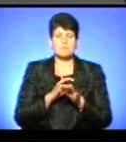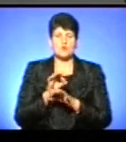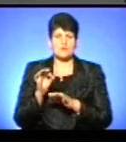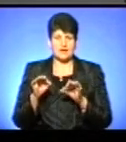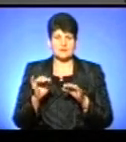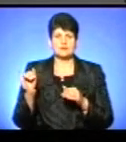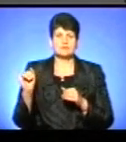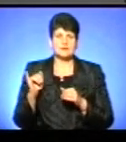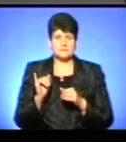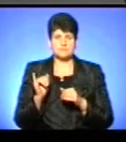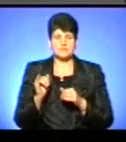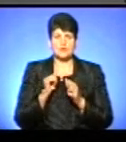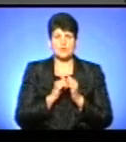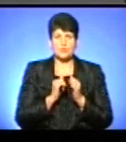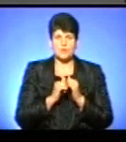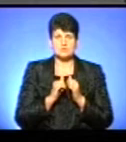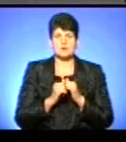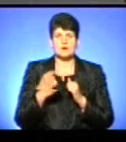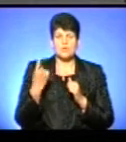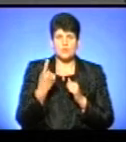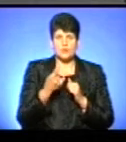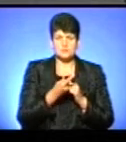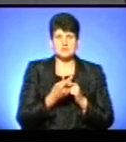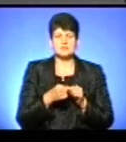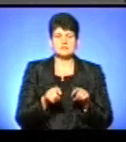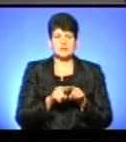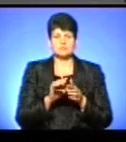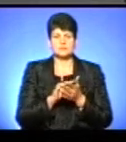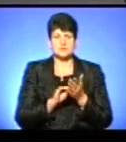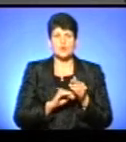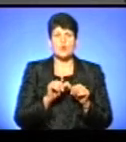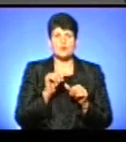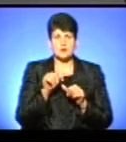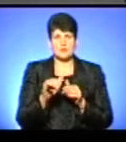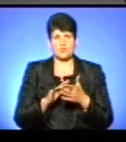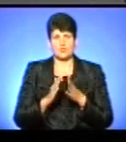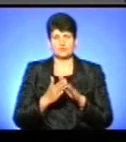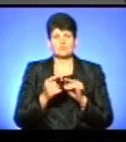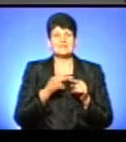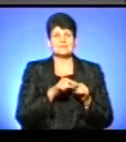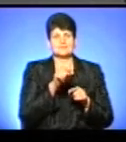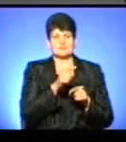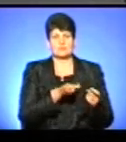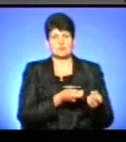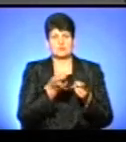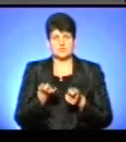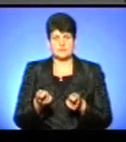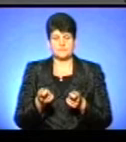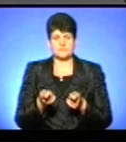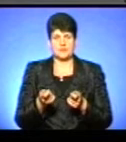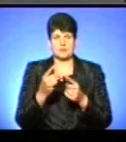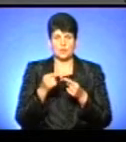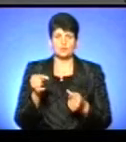Але і кожна область складає окрему угоду з цим постачальником. І разом з тим